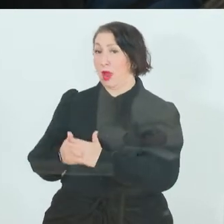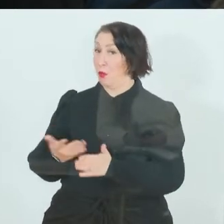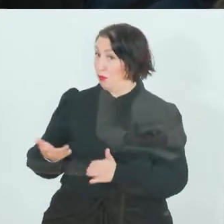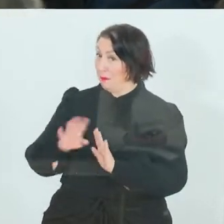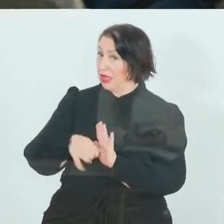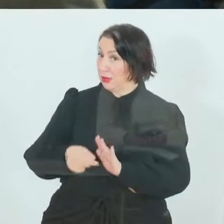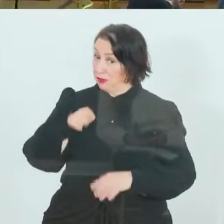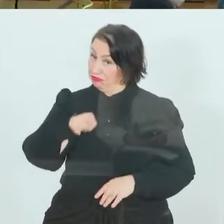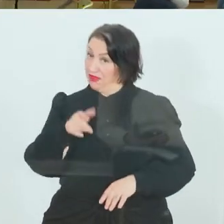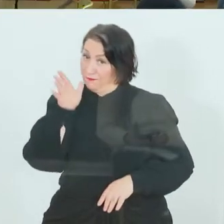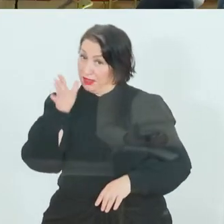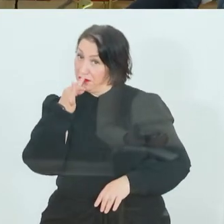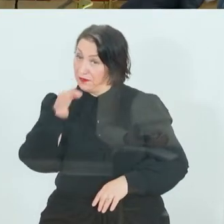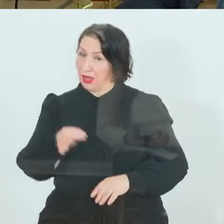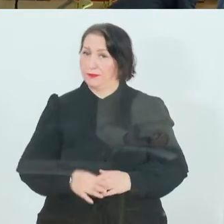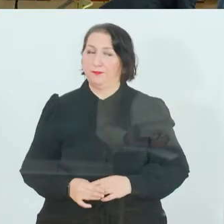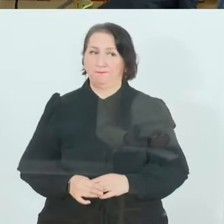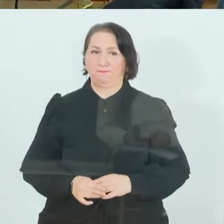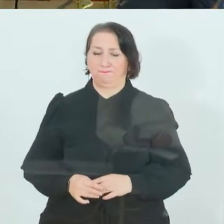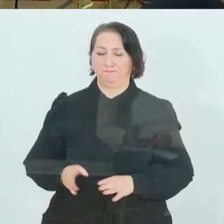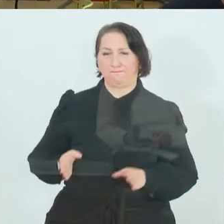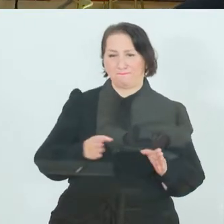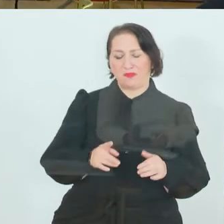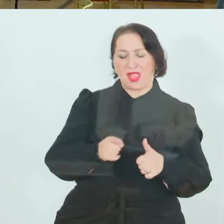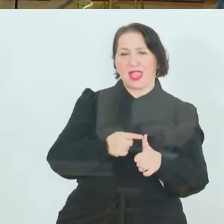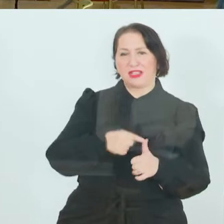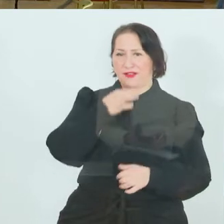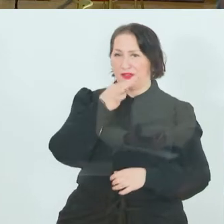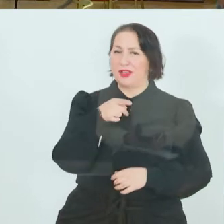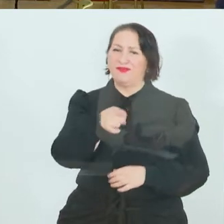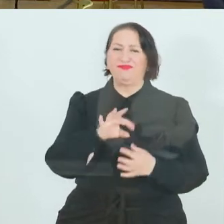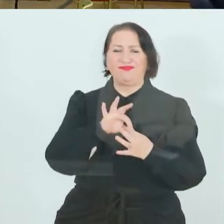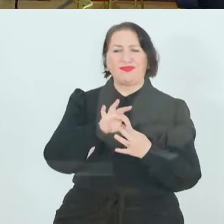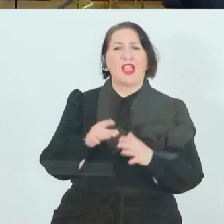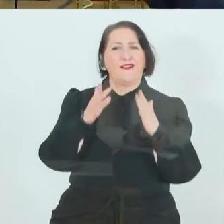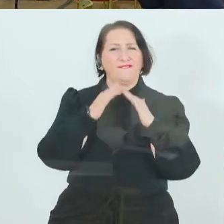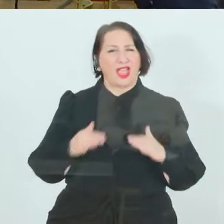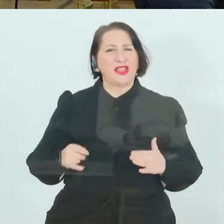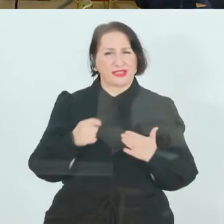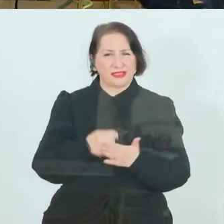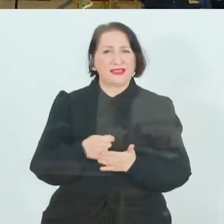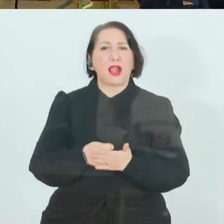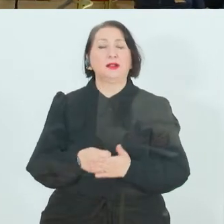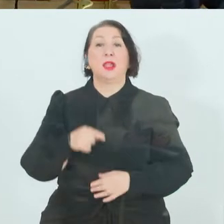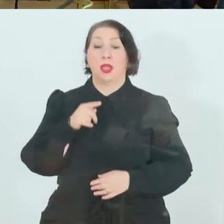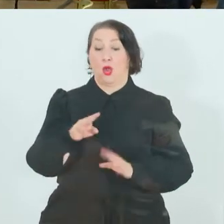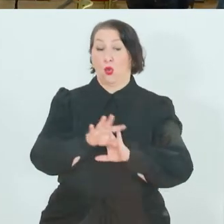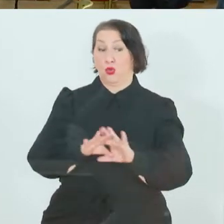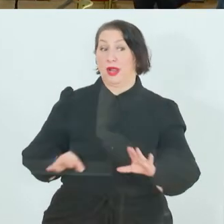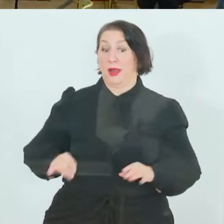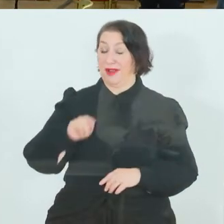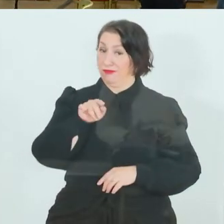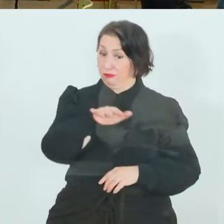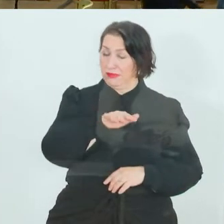geben? Zu Ihrer ersten Frage bezüglich des Weihnachtsgeldes. Ich kann sagen, dass die Unternehmen, die in Kurzarbeit